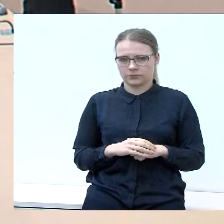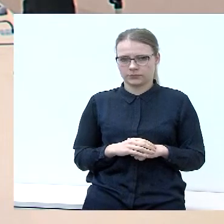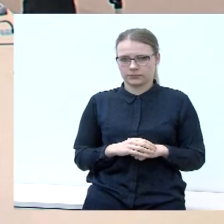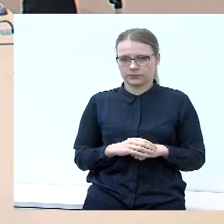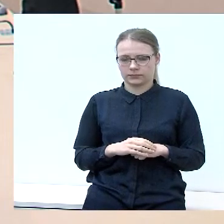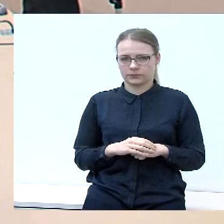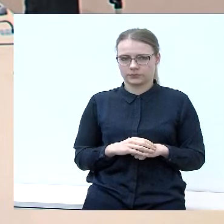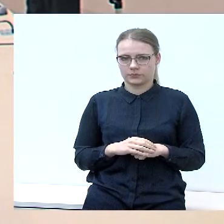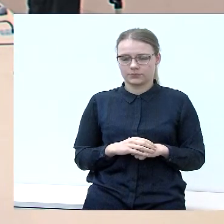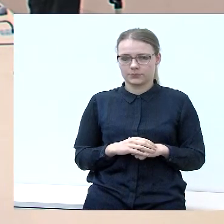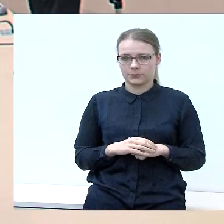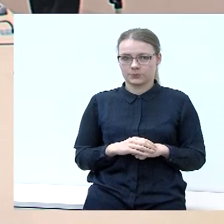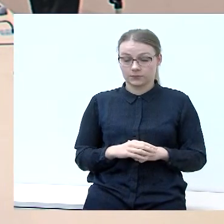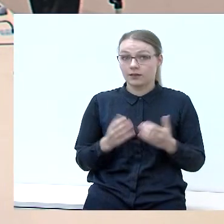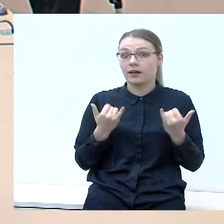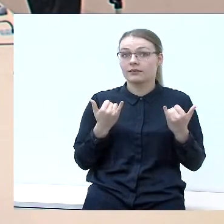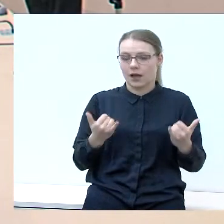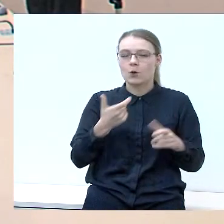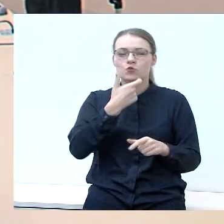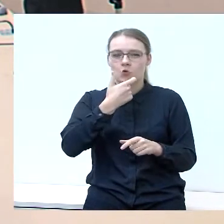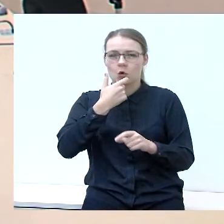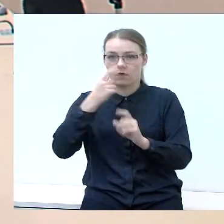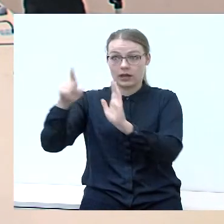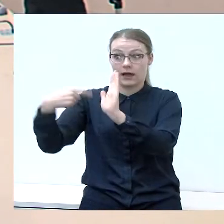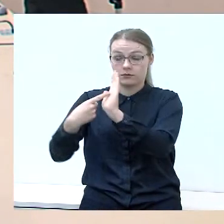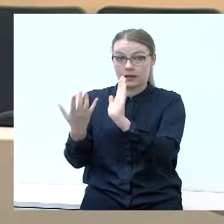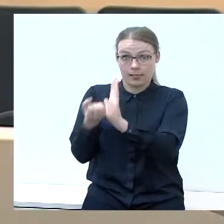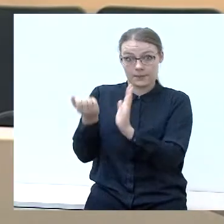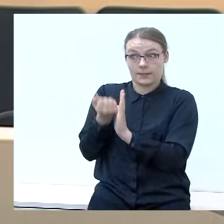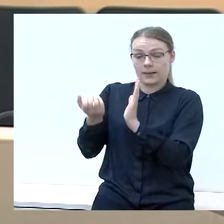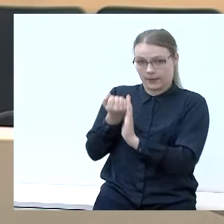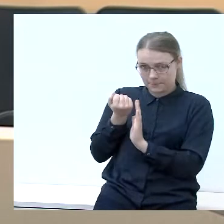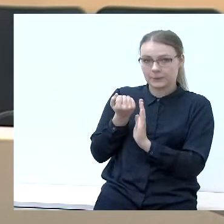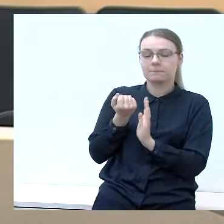Dabar gaume žiūrovų kelius klausimus, tai